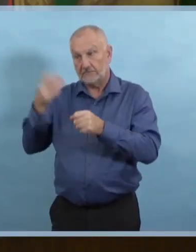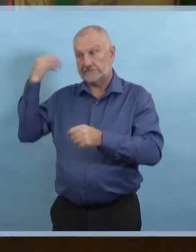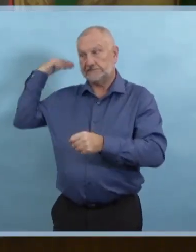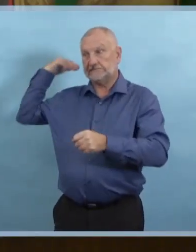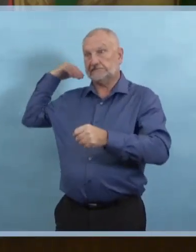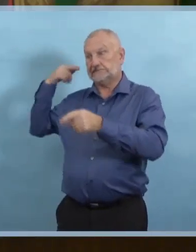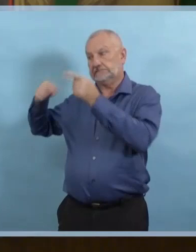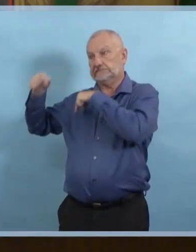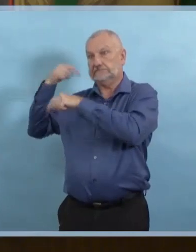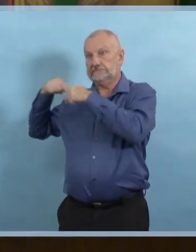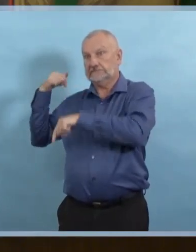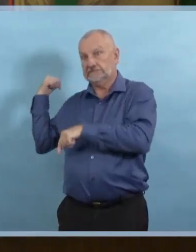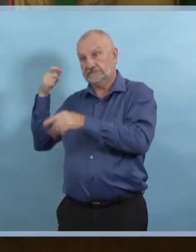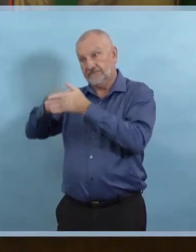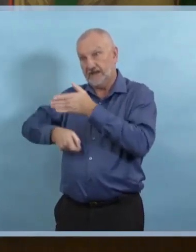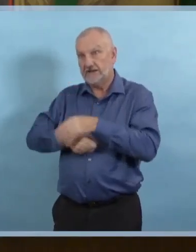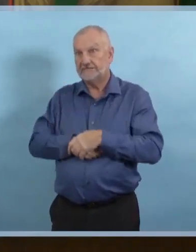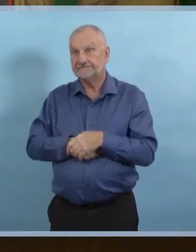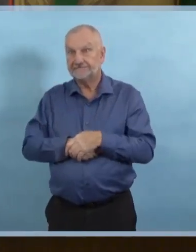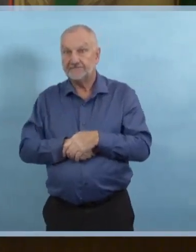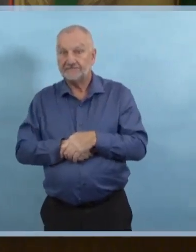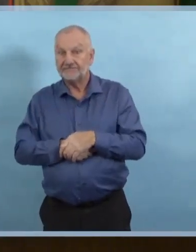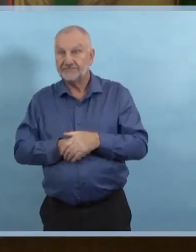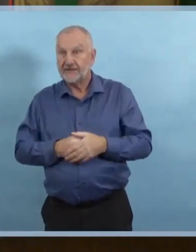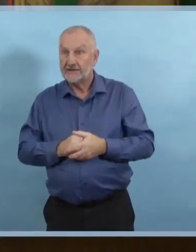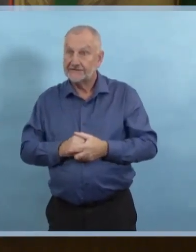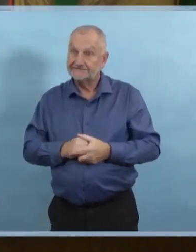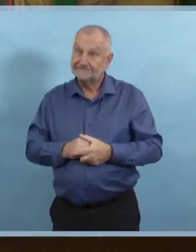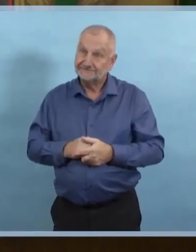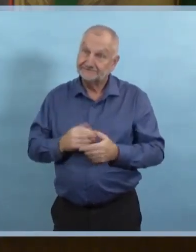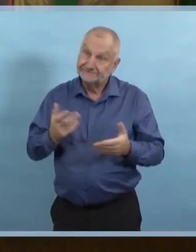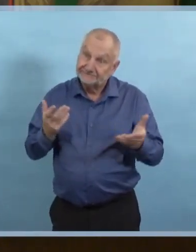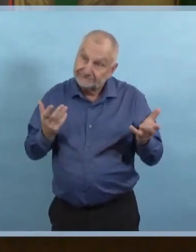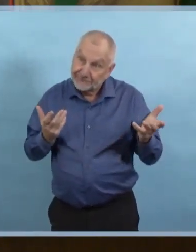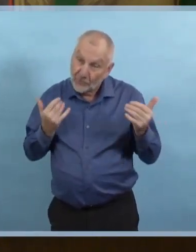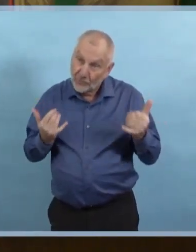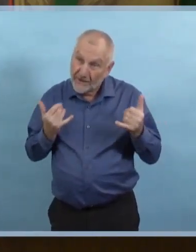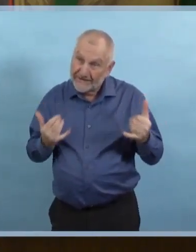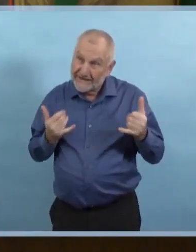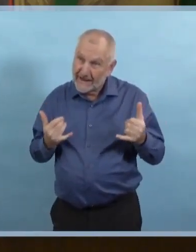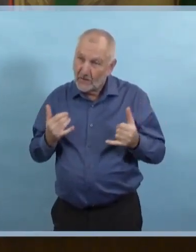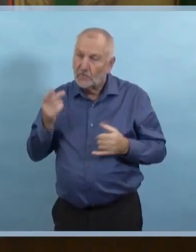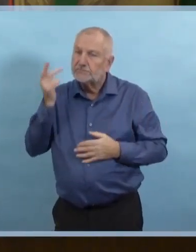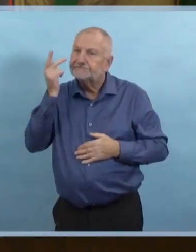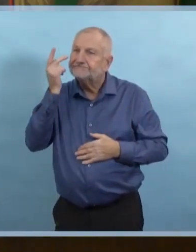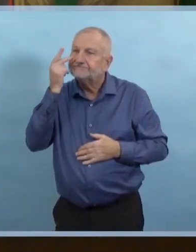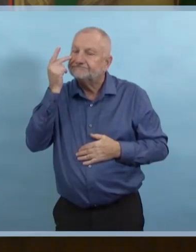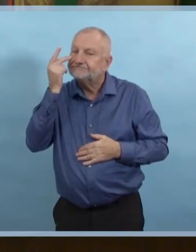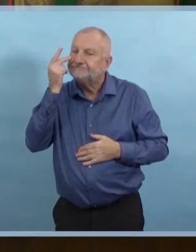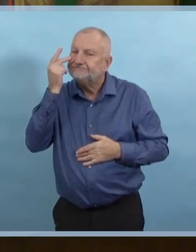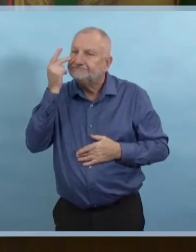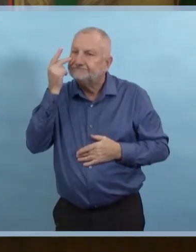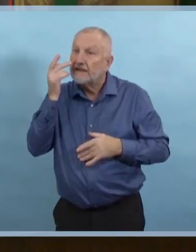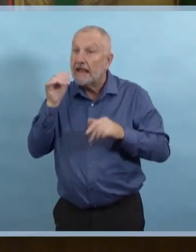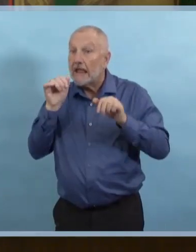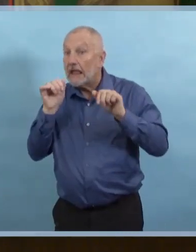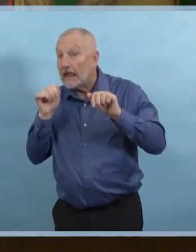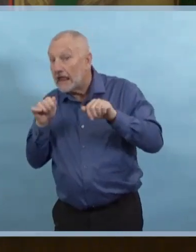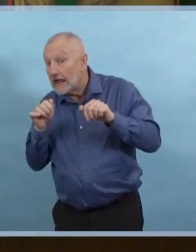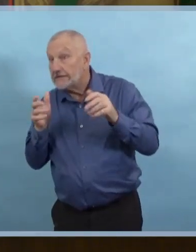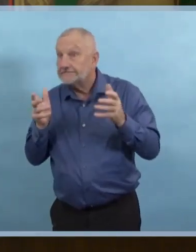les amendes seraient bien sûr après parce que ce serait au moment de la prendre.